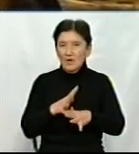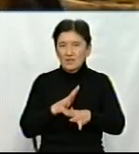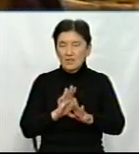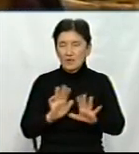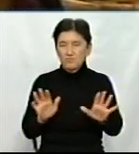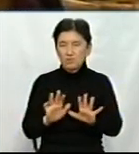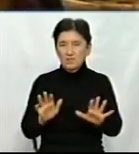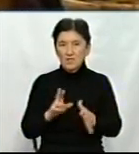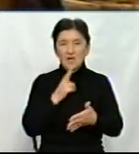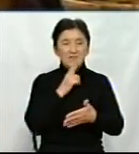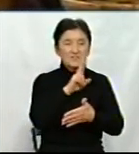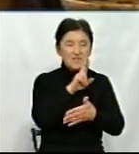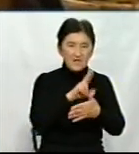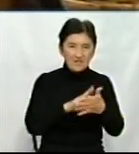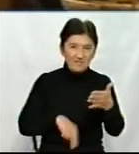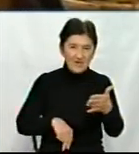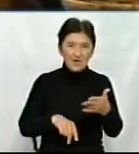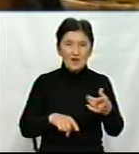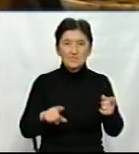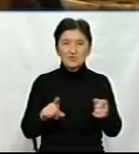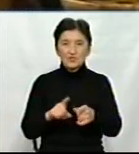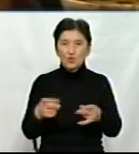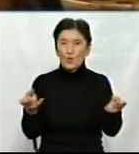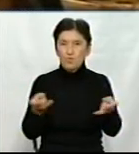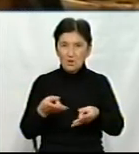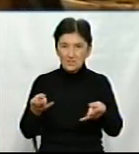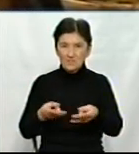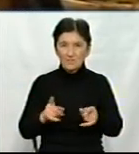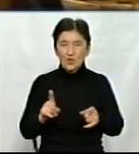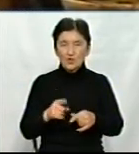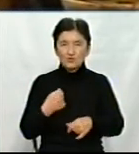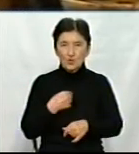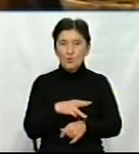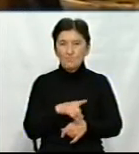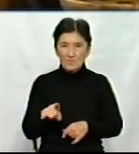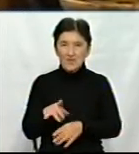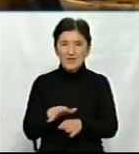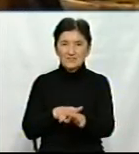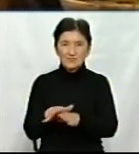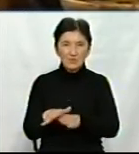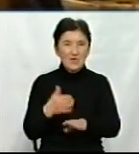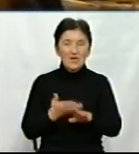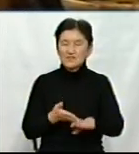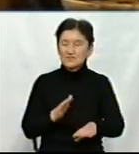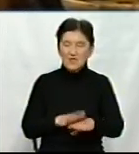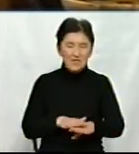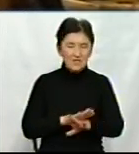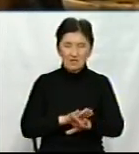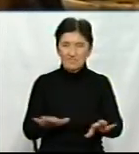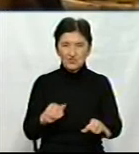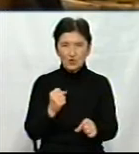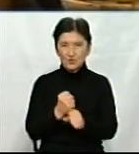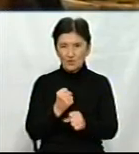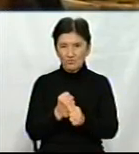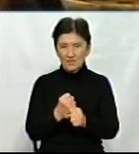Тобто сертифікати, які потрібні для реалізації, як ми стійснюємо, це не важко зробити на